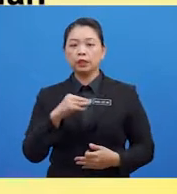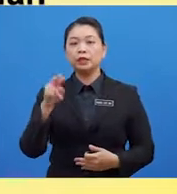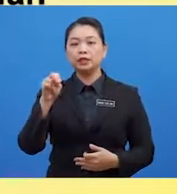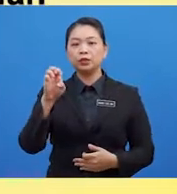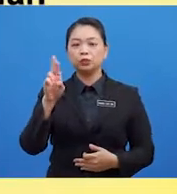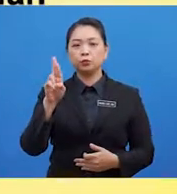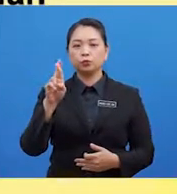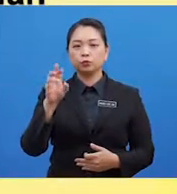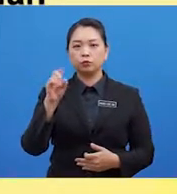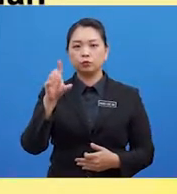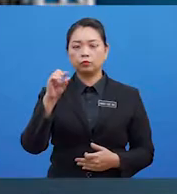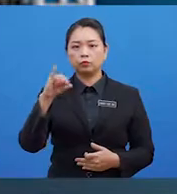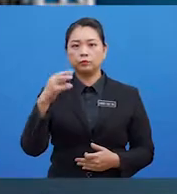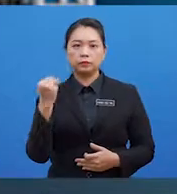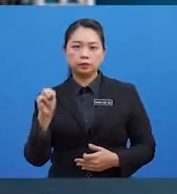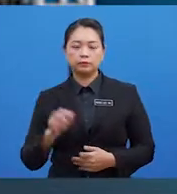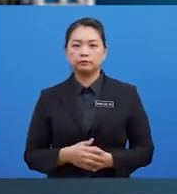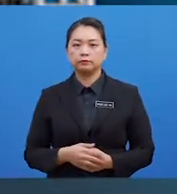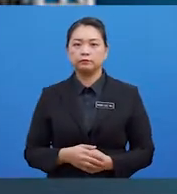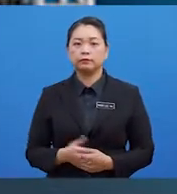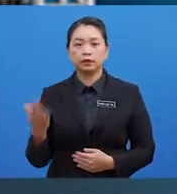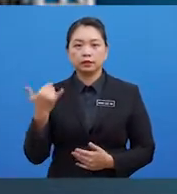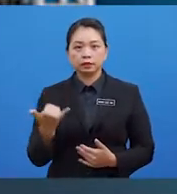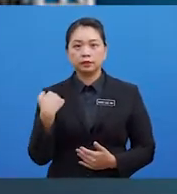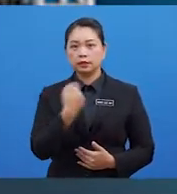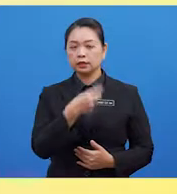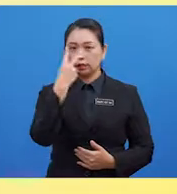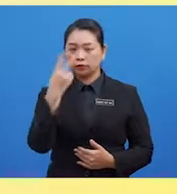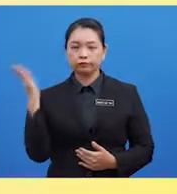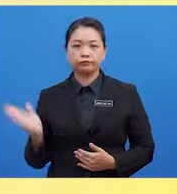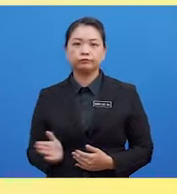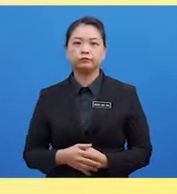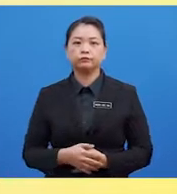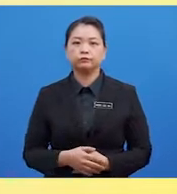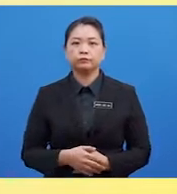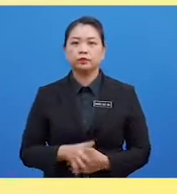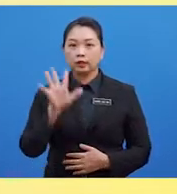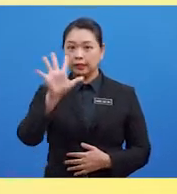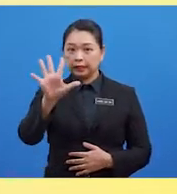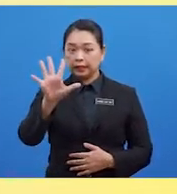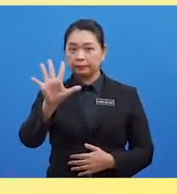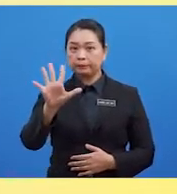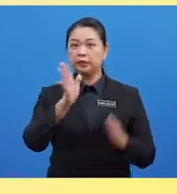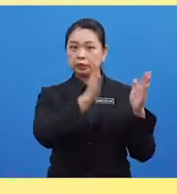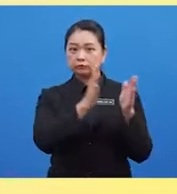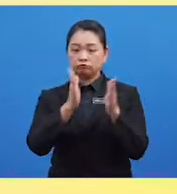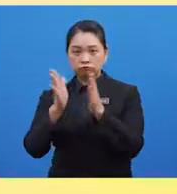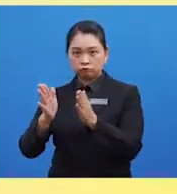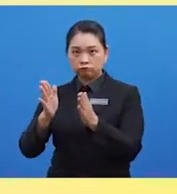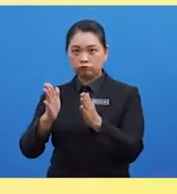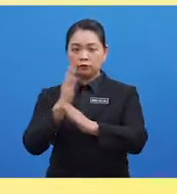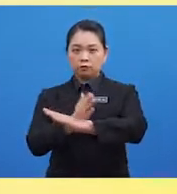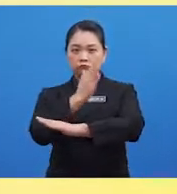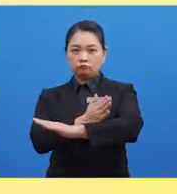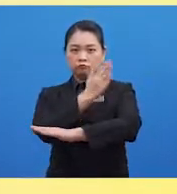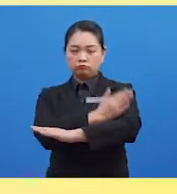Neurologi Mereka Pelajar Jom Kita Buat Sedikit Ulang Kaji Nyatakan 5 Fasa Perkembangan Motum